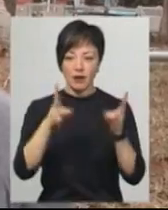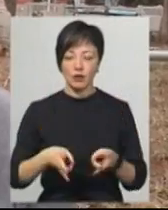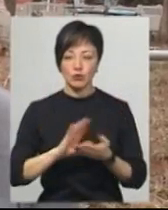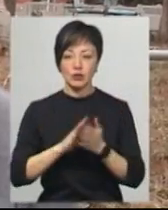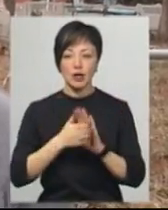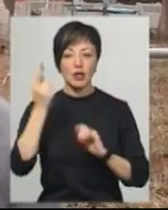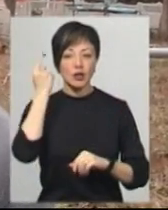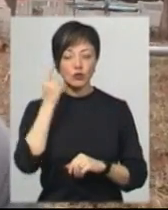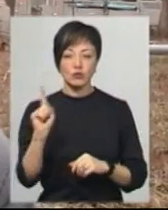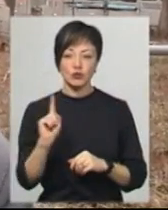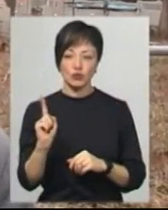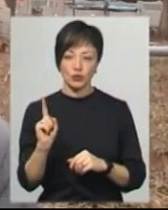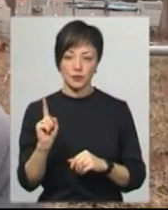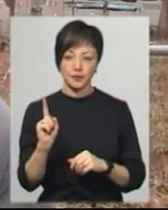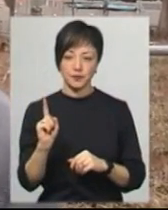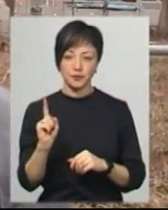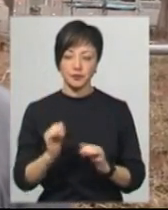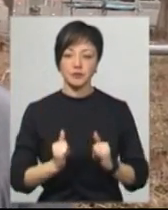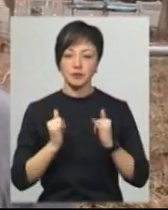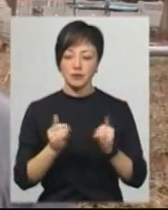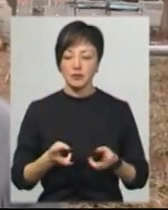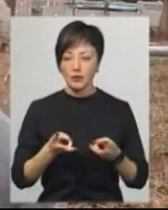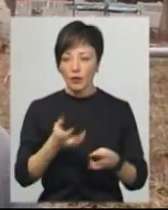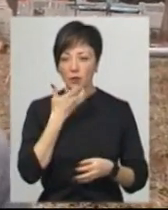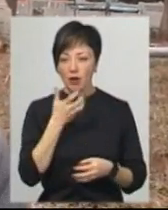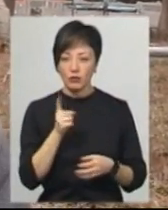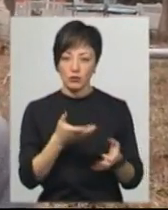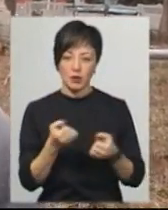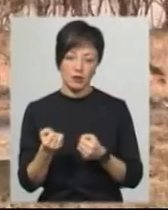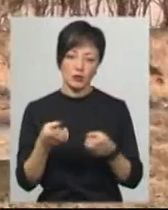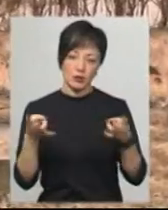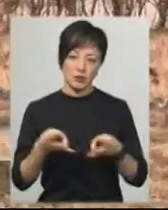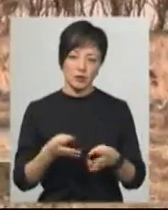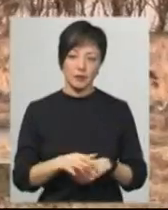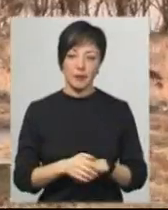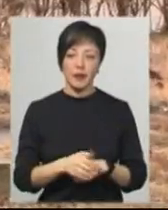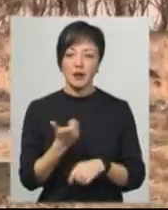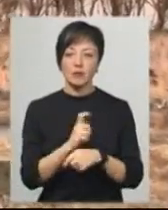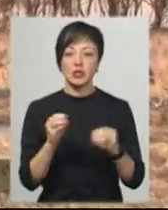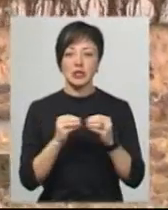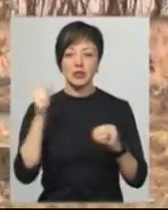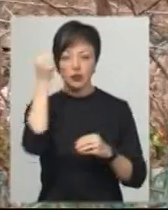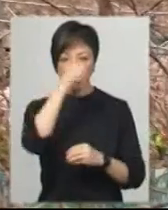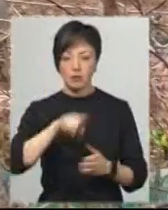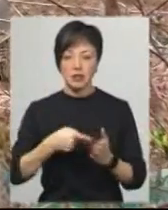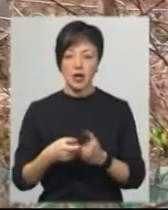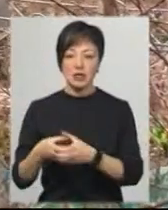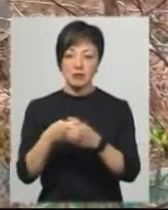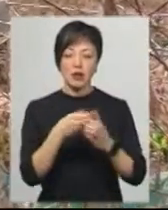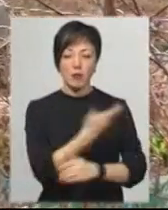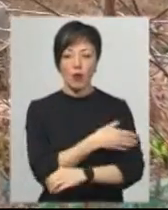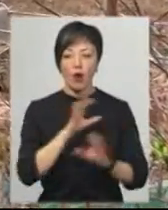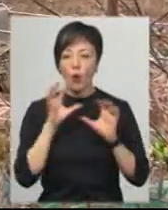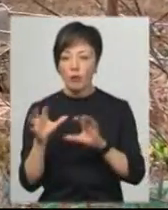Я думаю, що вони для опалення чи для чого брали, тобто не було необхідності. Більше десяти років хмельницька міська спілка поляків